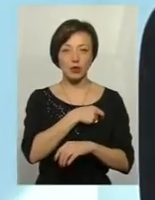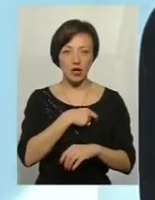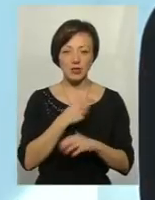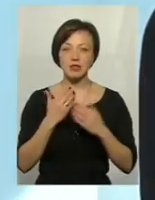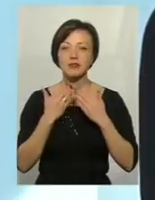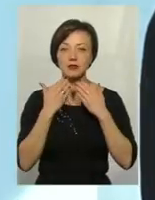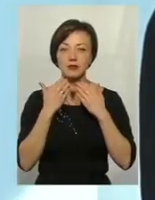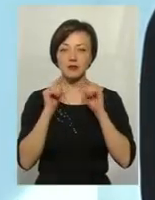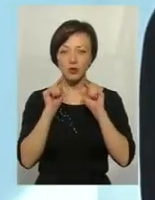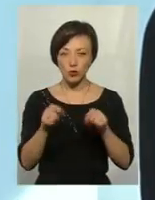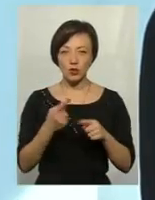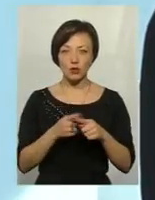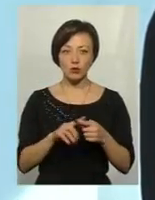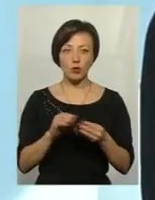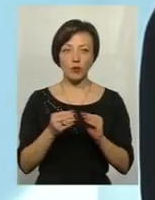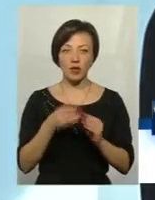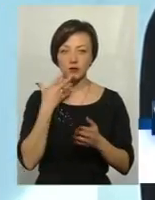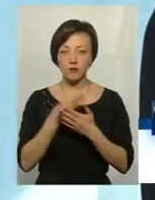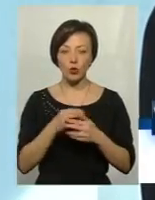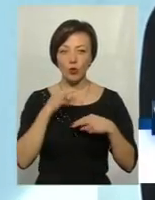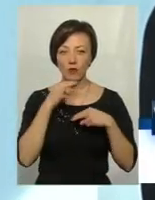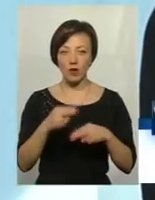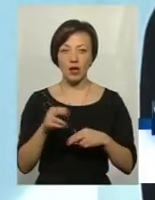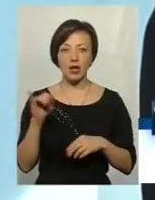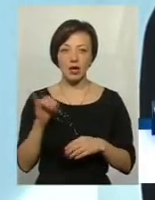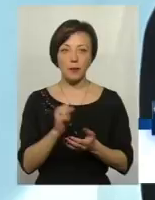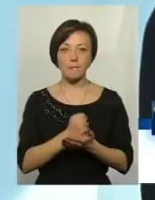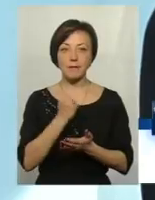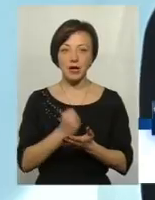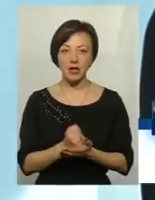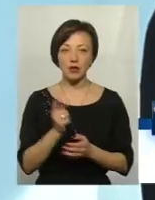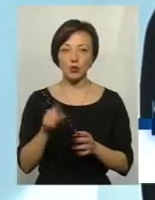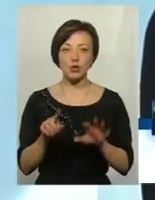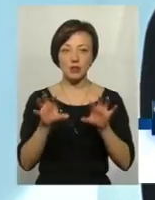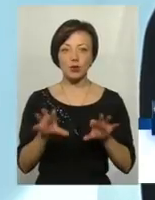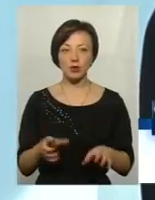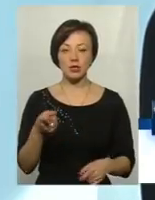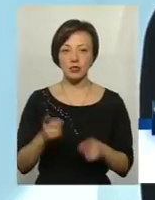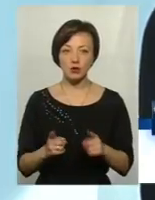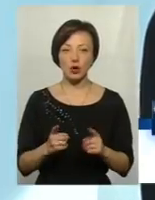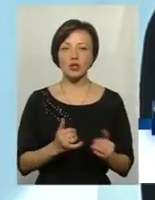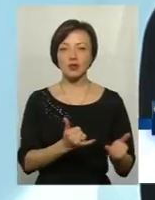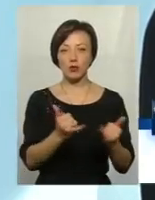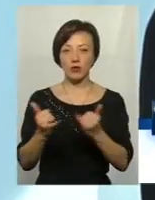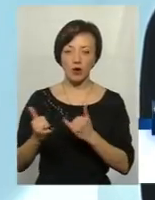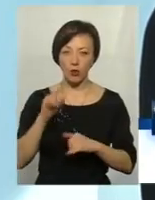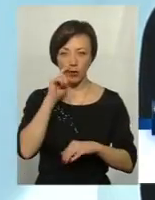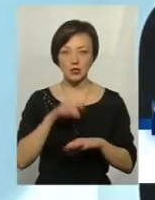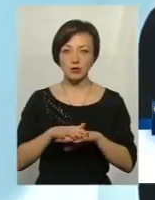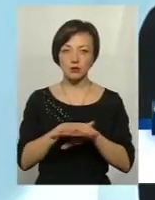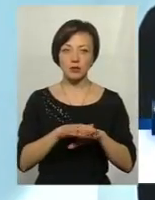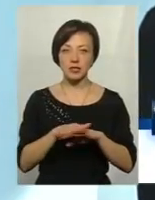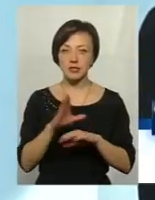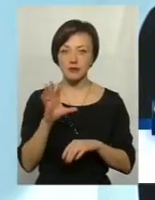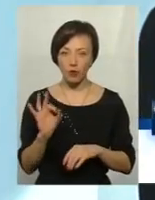звернули на цю проблему свою увагу і прийняли той закон, який дійсно задовольняє українське суспільство. Чи